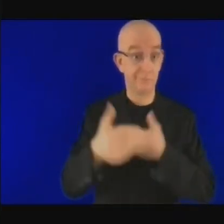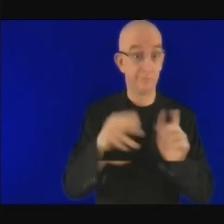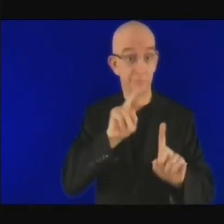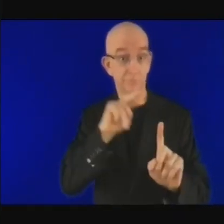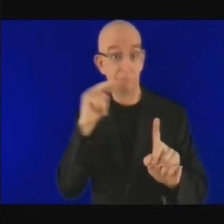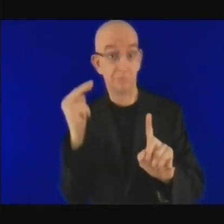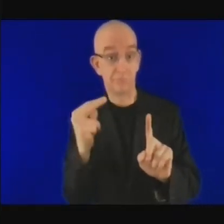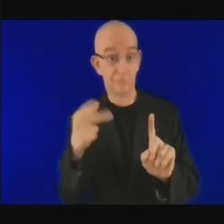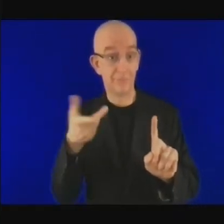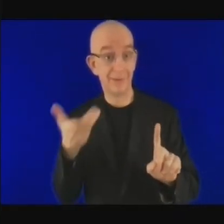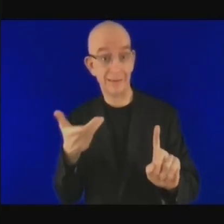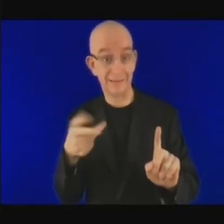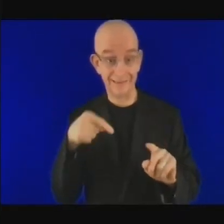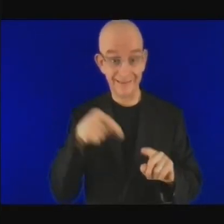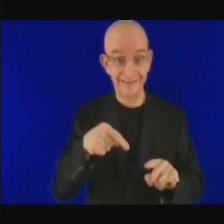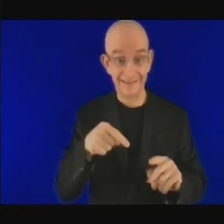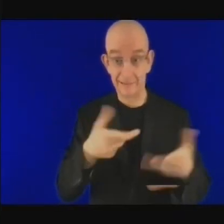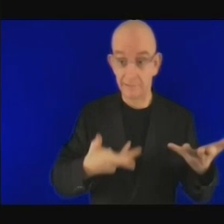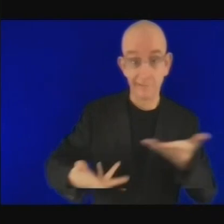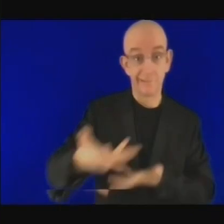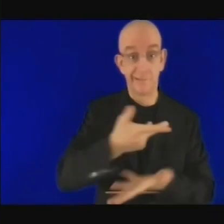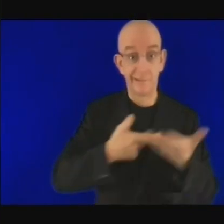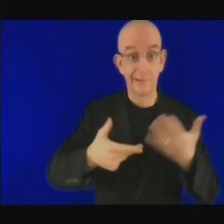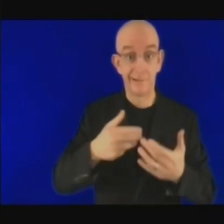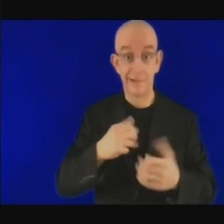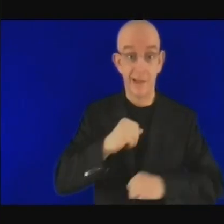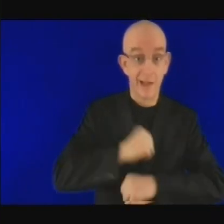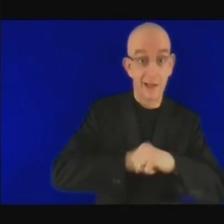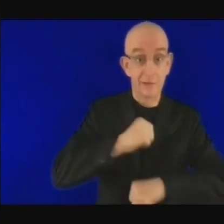Est-ce que c'est raisonnable ? Moussa, à vous.